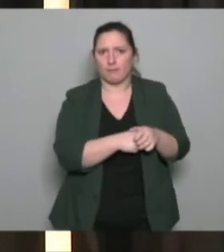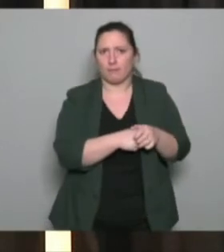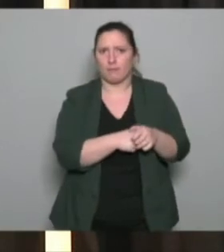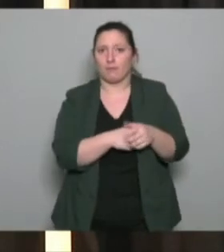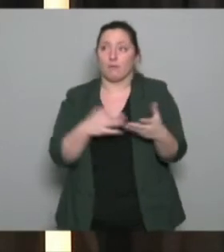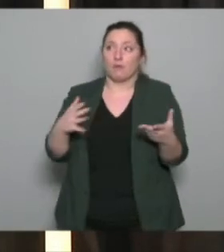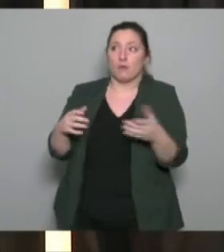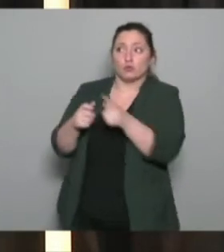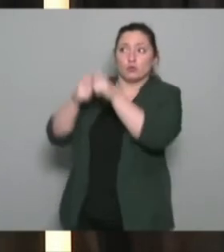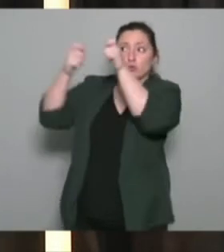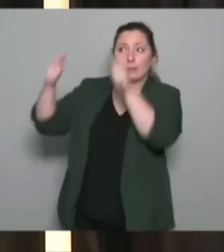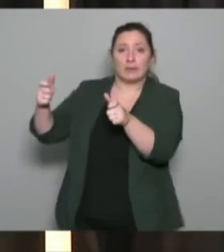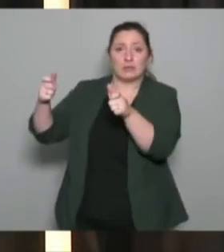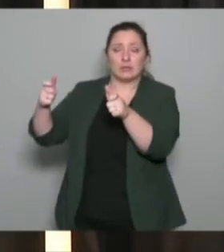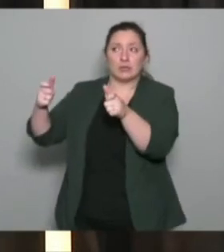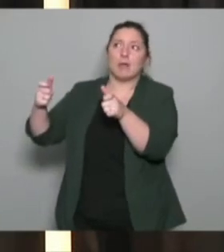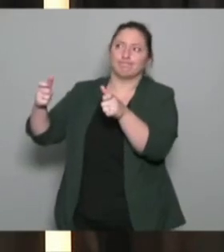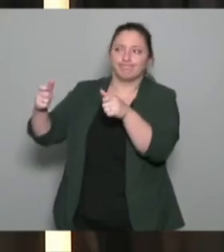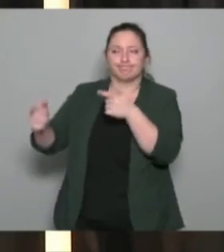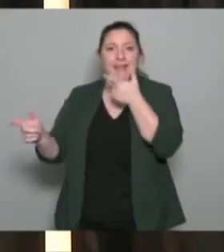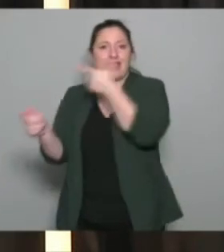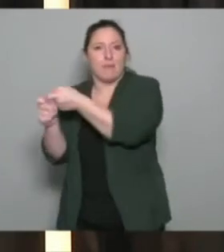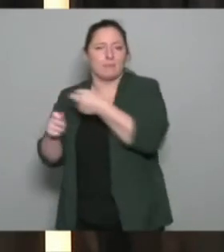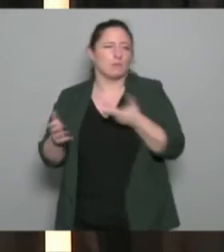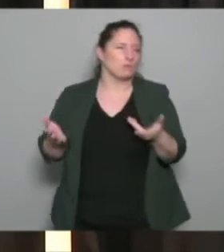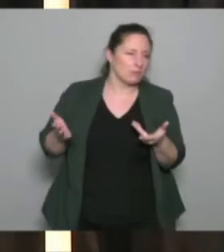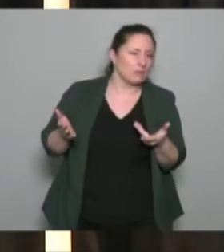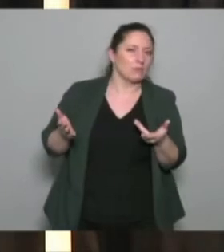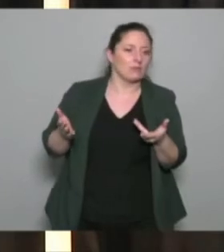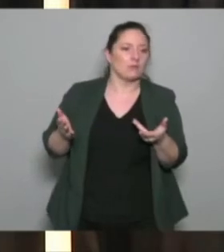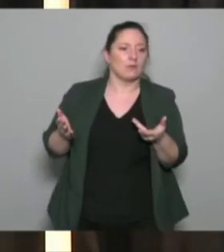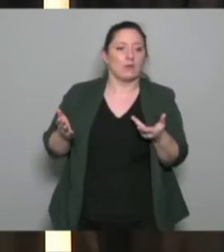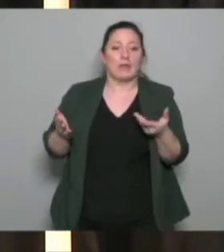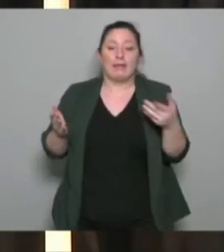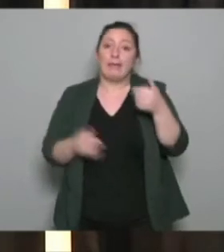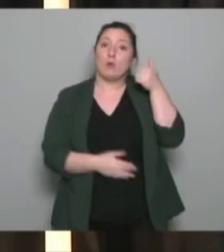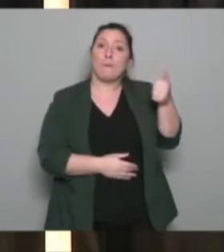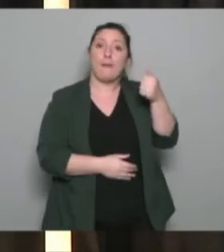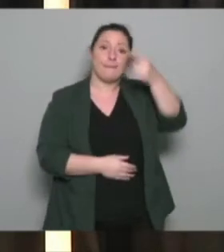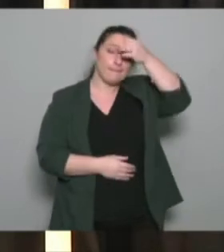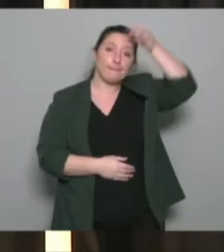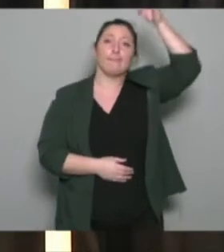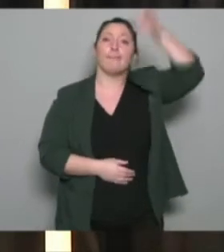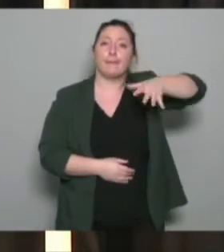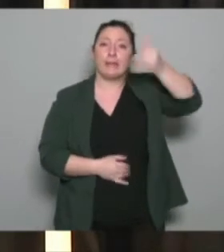votre structure et quelle est la place quelle place à leur initiative vous laissez